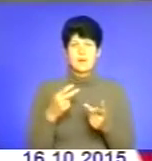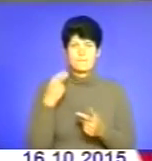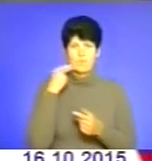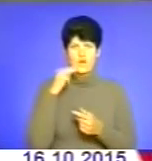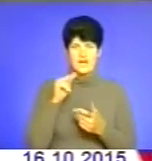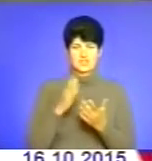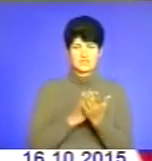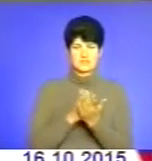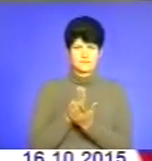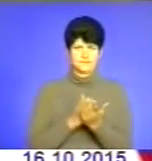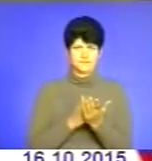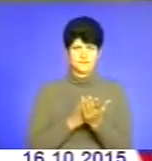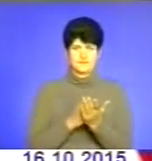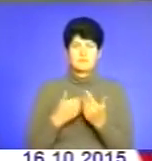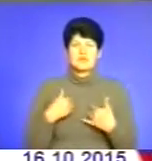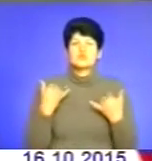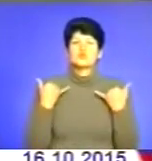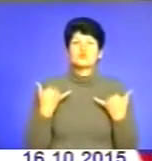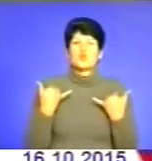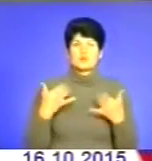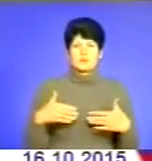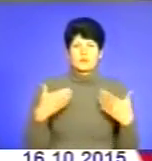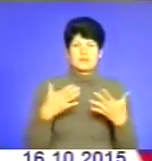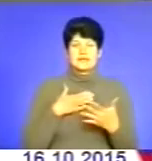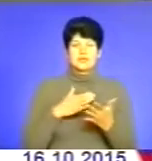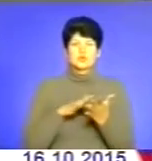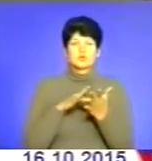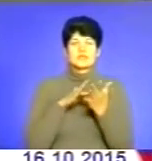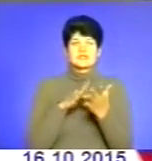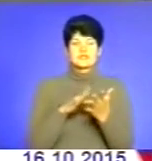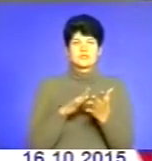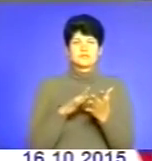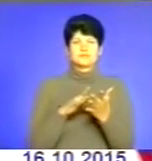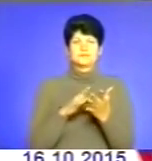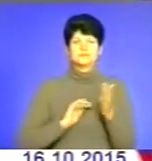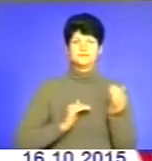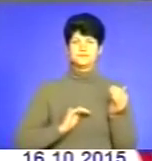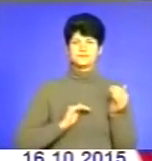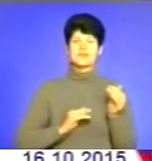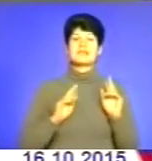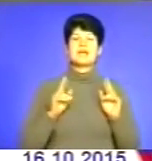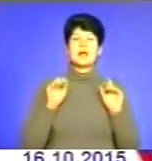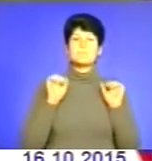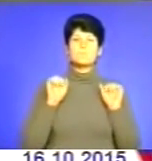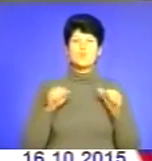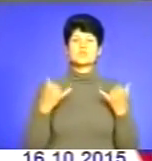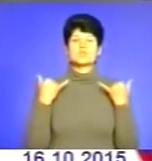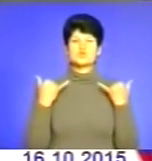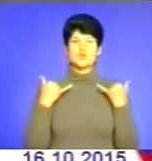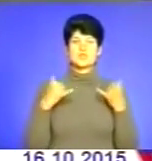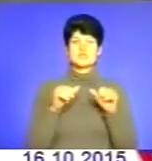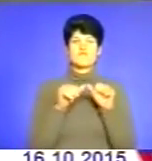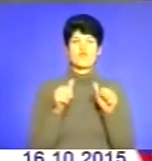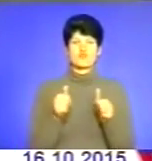інфраструктуру. Ми сьогодні пропонуємо для наших туристичних операторів, як можна сьогодні сформувати